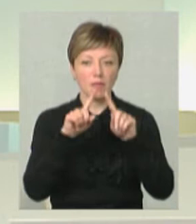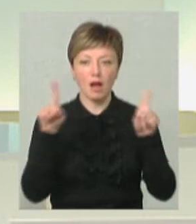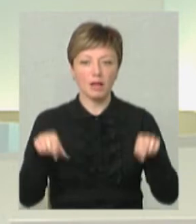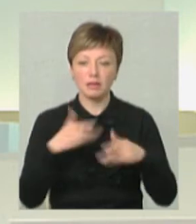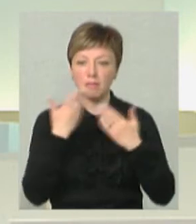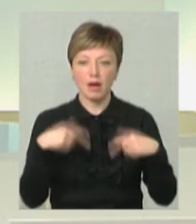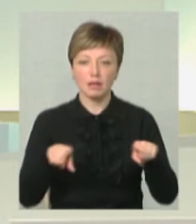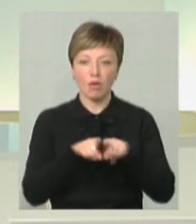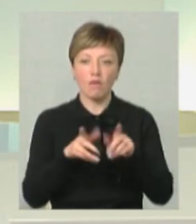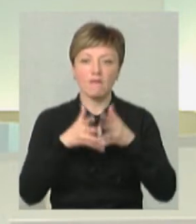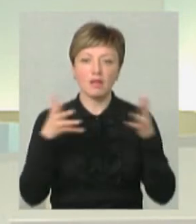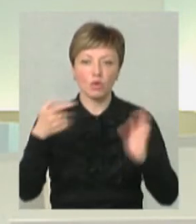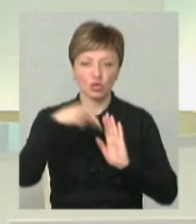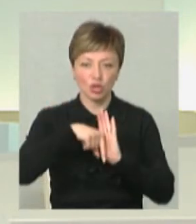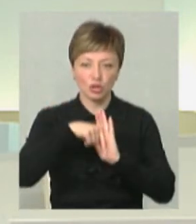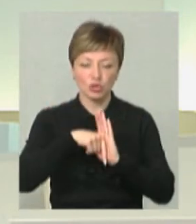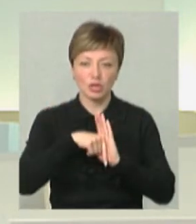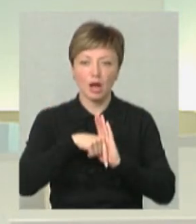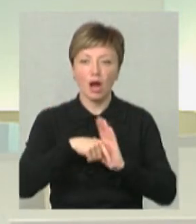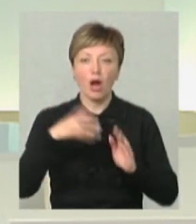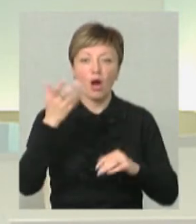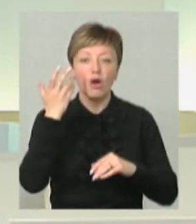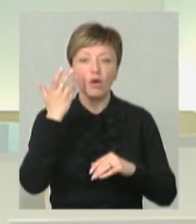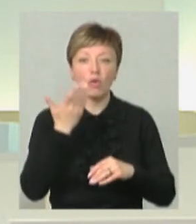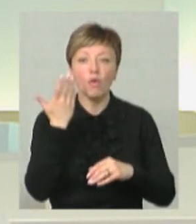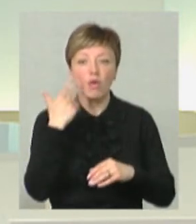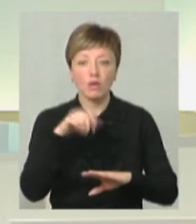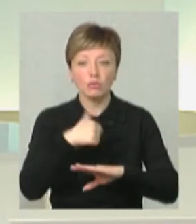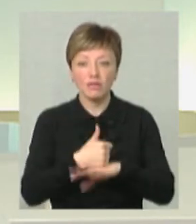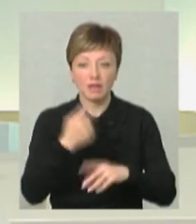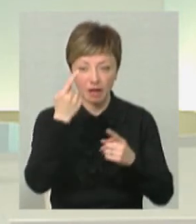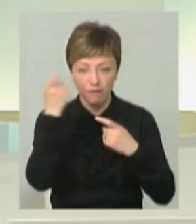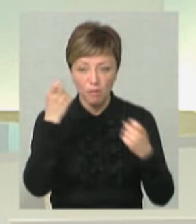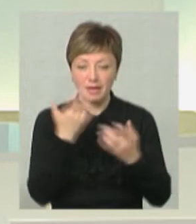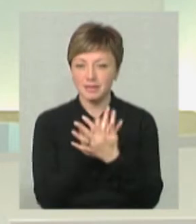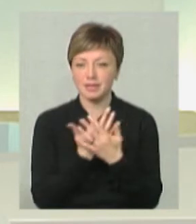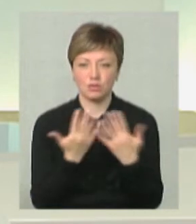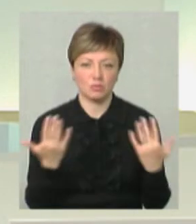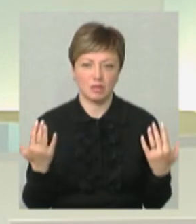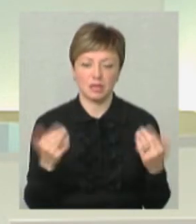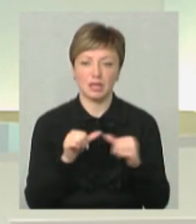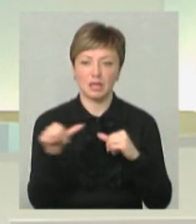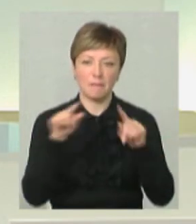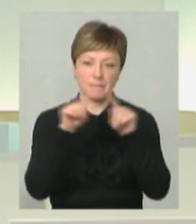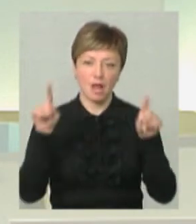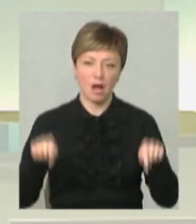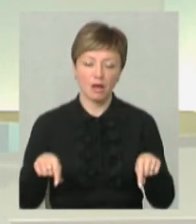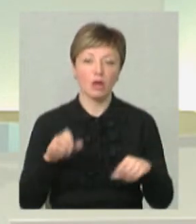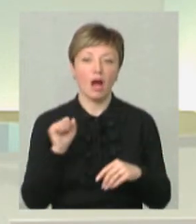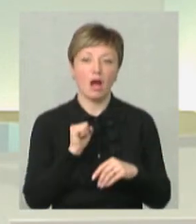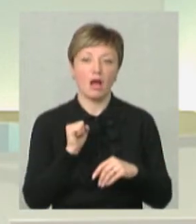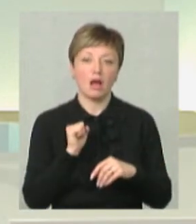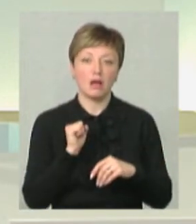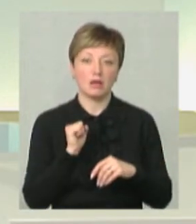має того такого великого значення, тому що є колесальна кількість інформації саме різноманітної, крім плакату. А